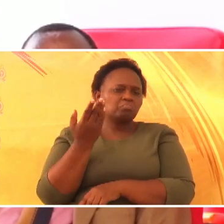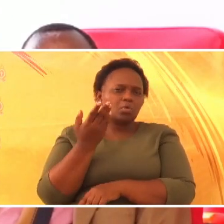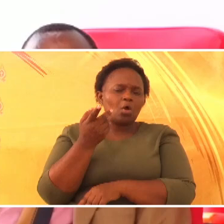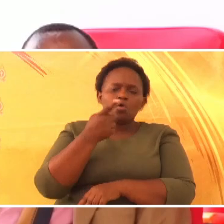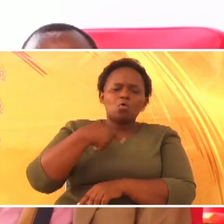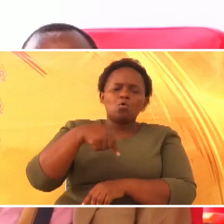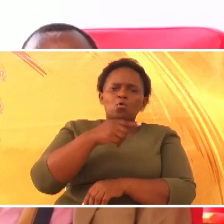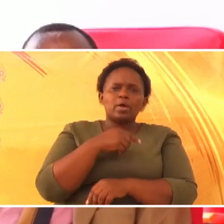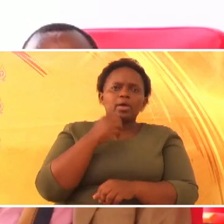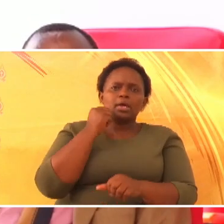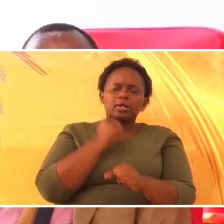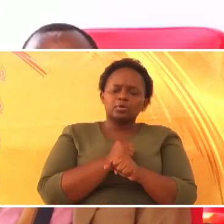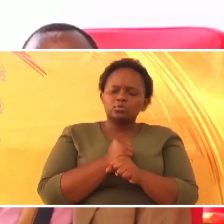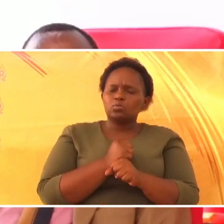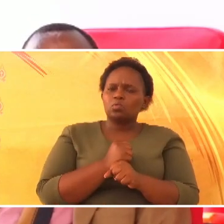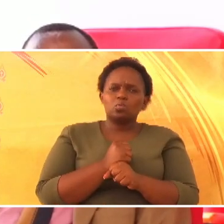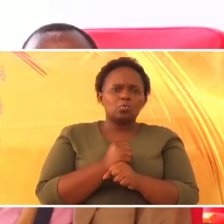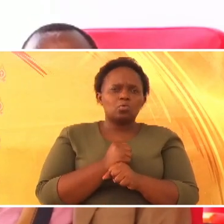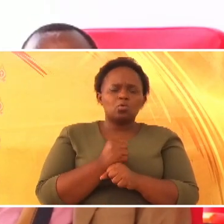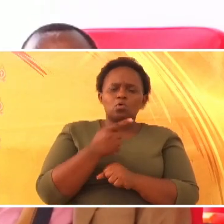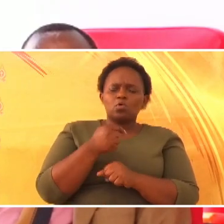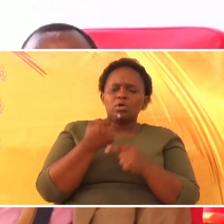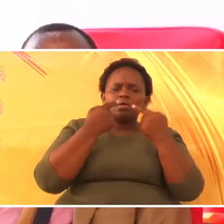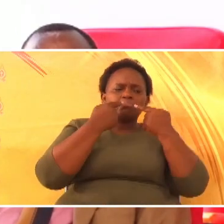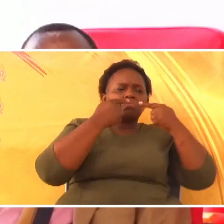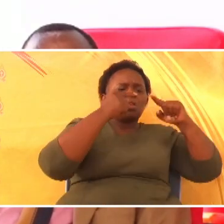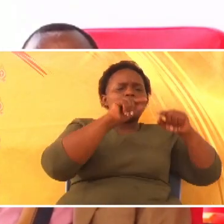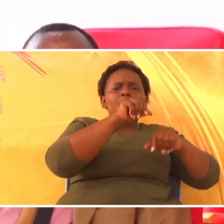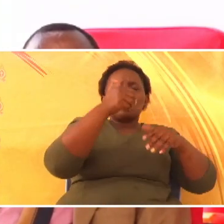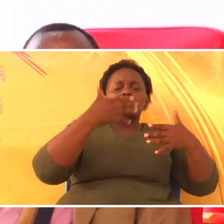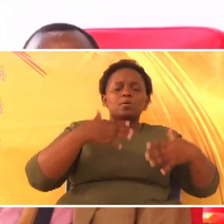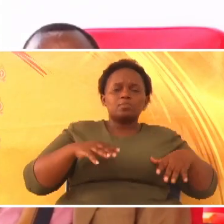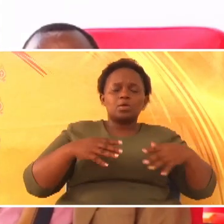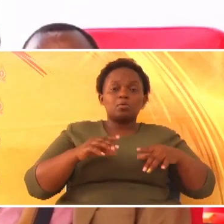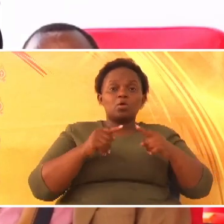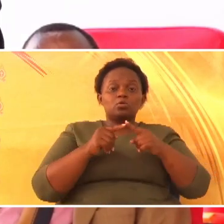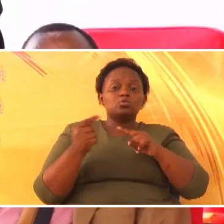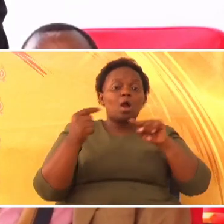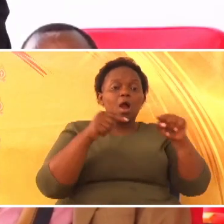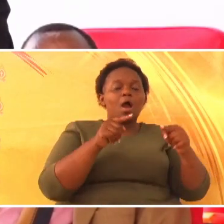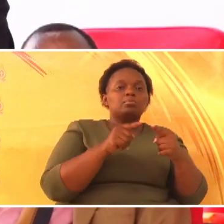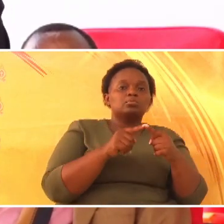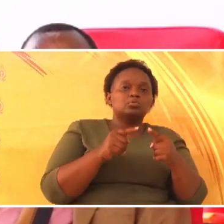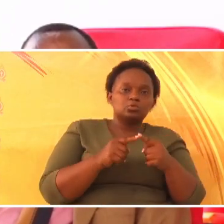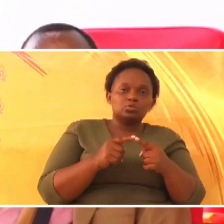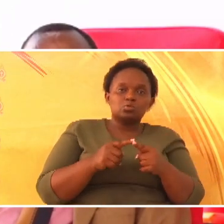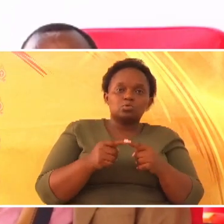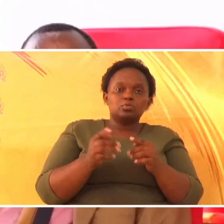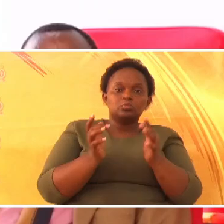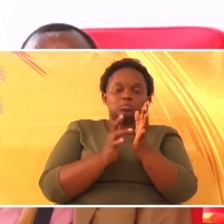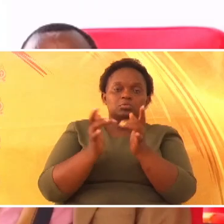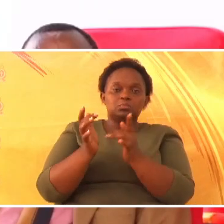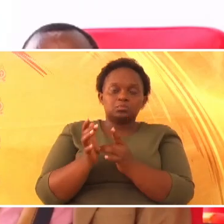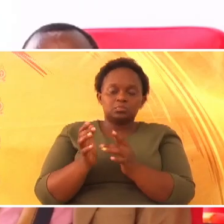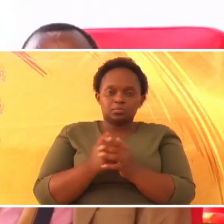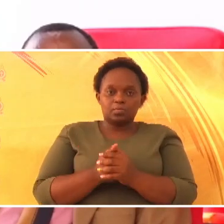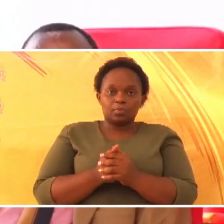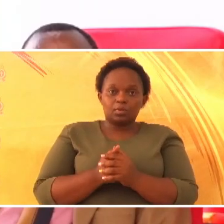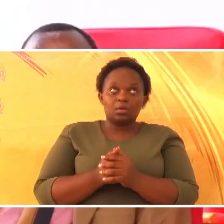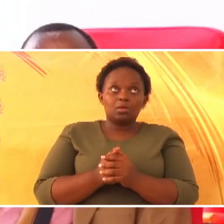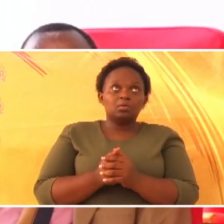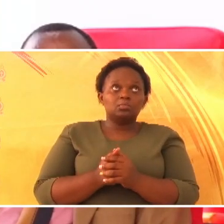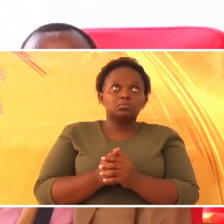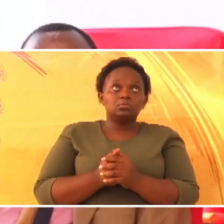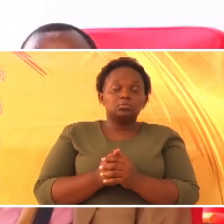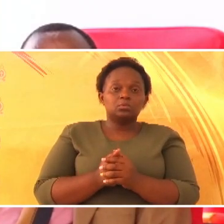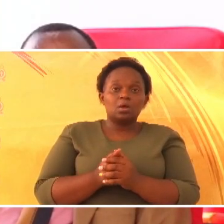tukifanya, wambia wengine, waje kwa nyumba ya buwana. Yuli alikuwa na tangazo,